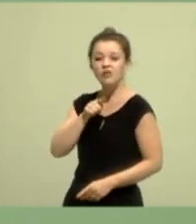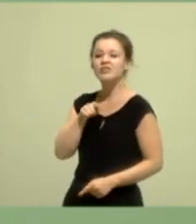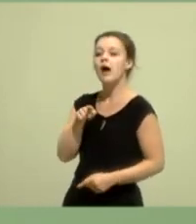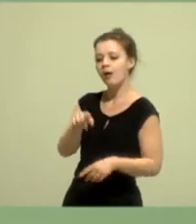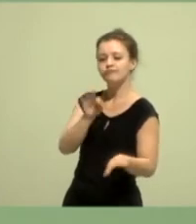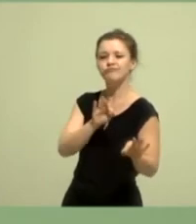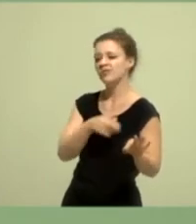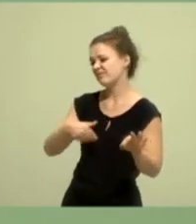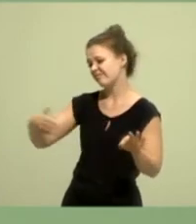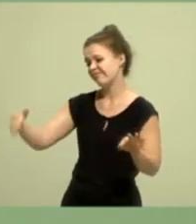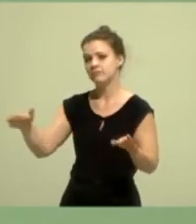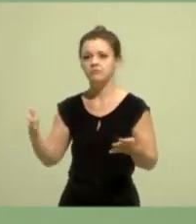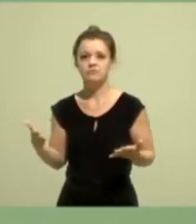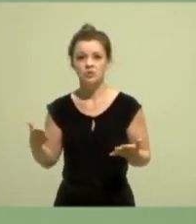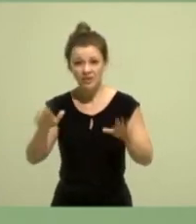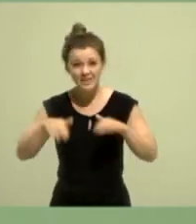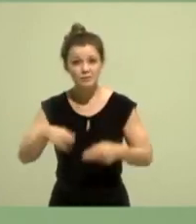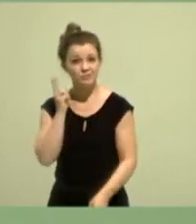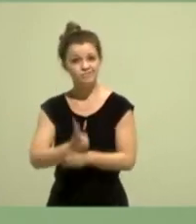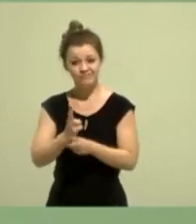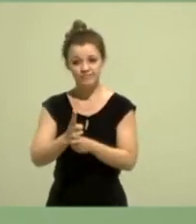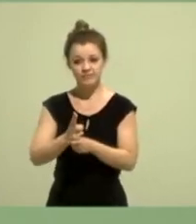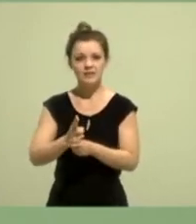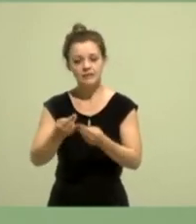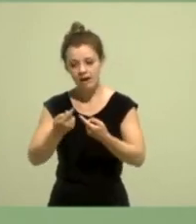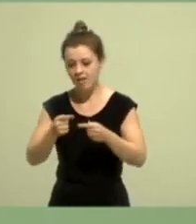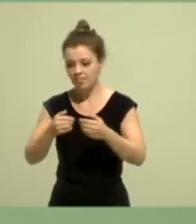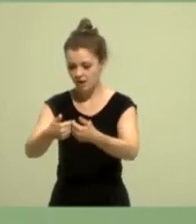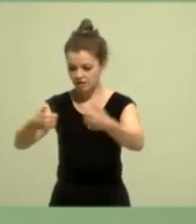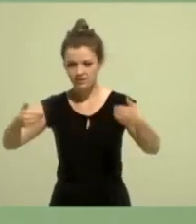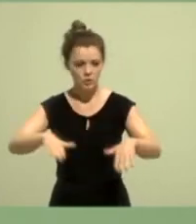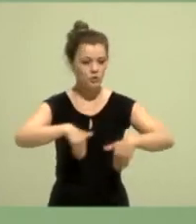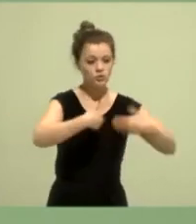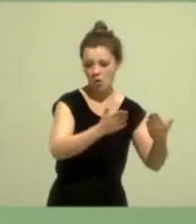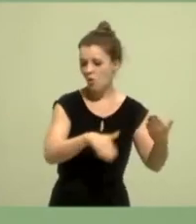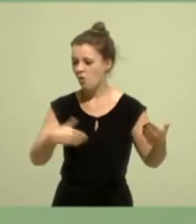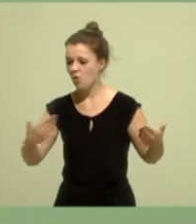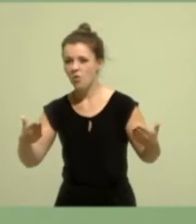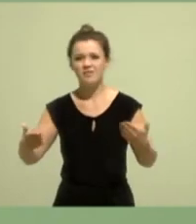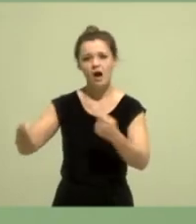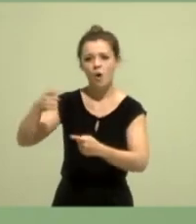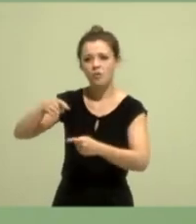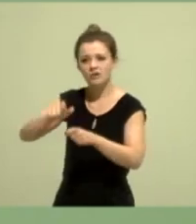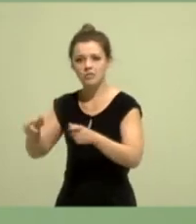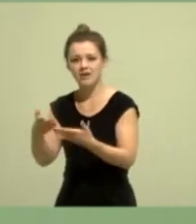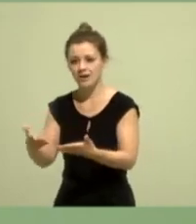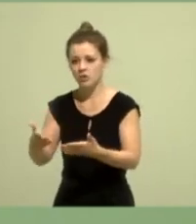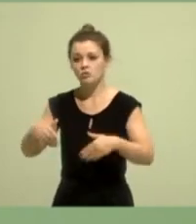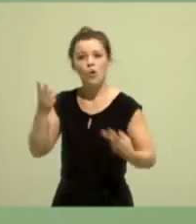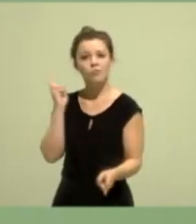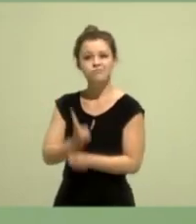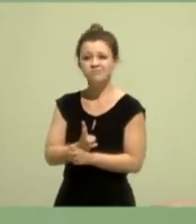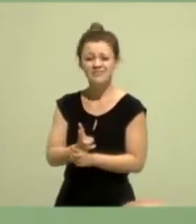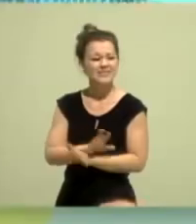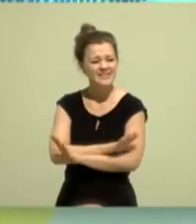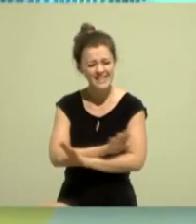Und damit werden wir uns Nordrhein-Westfalen als Grüne niemals abfinden. In Nordrhein-Westfalen gibt es nur wir.